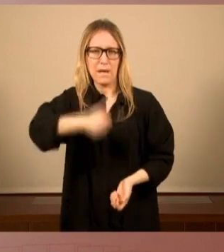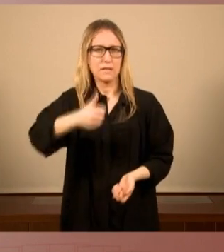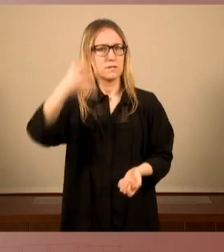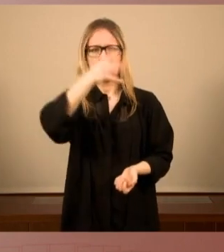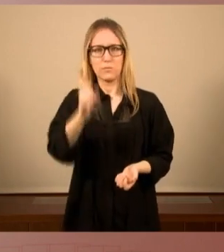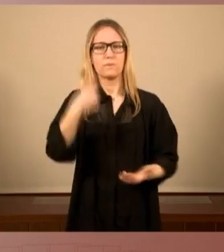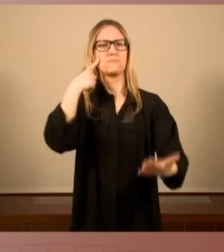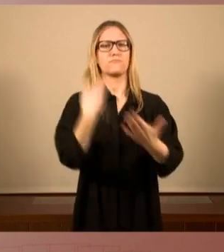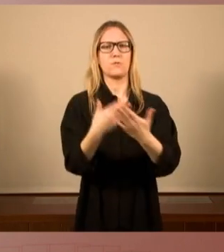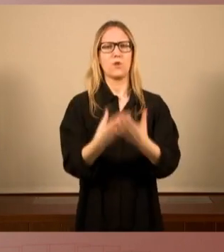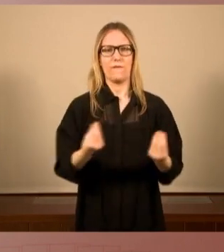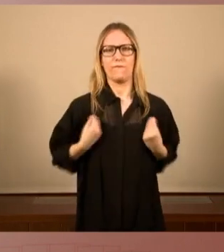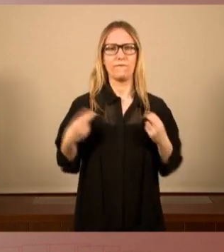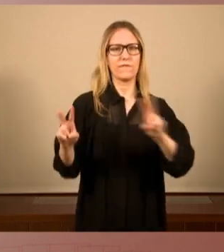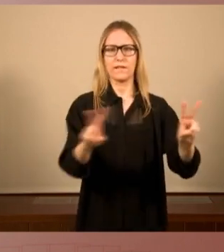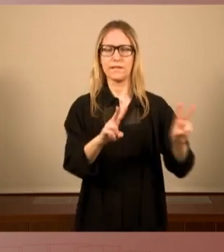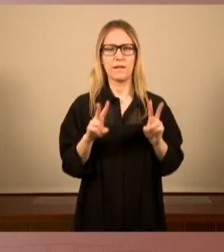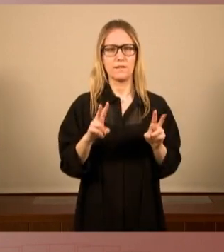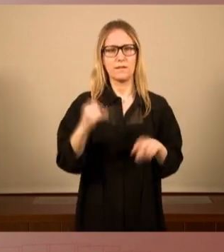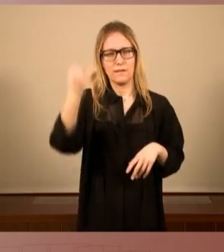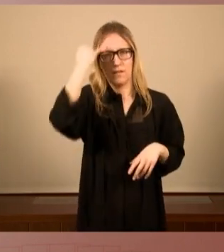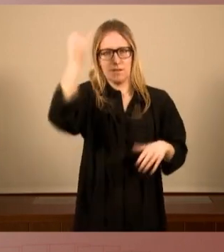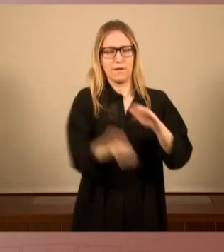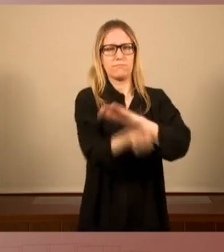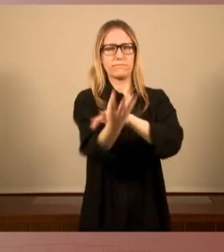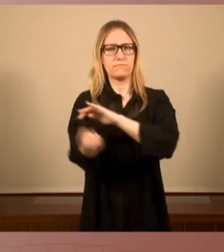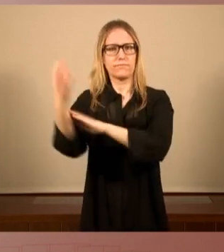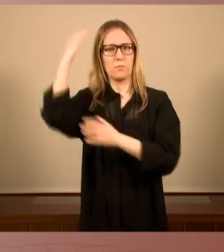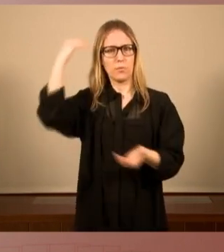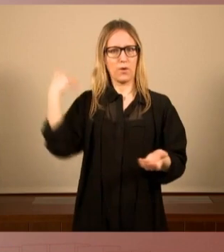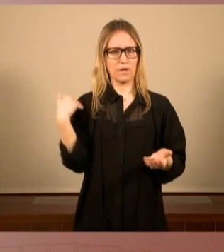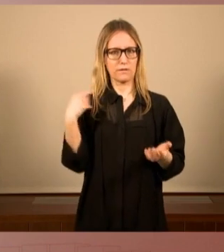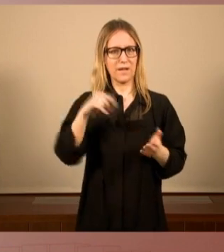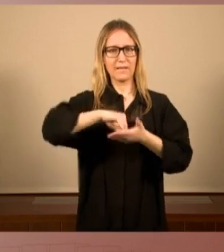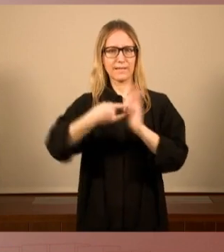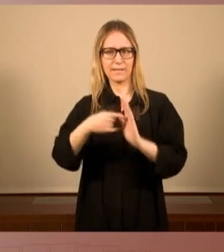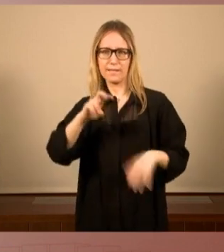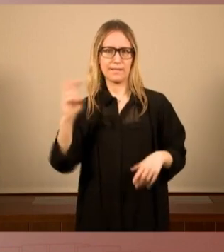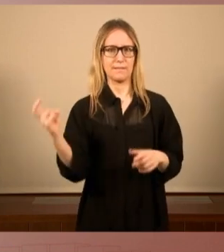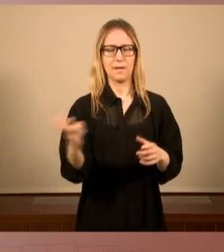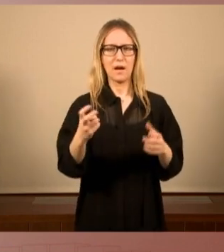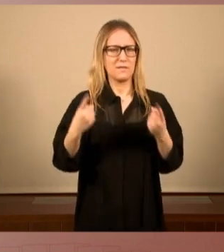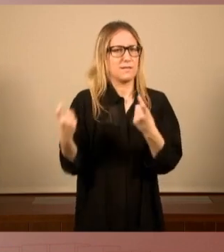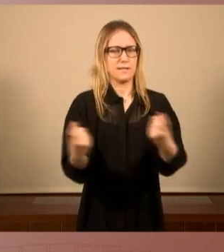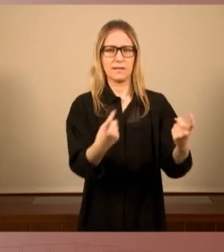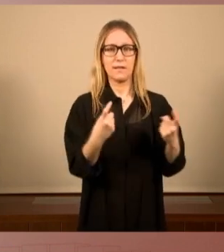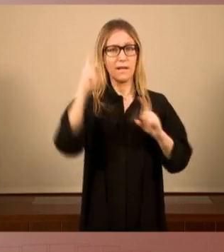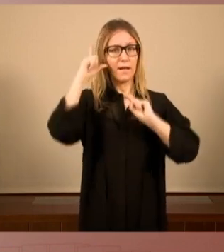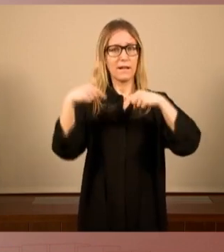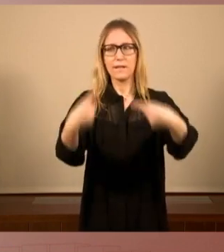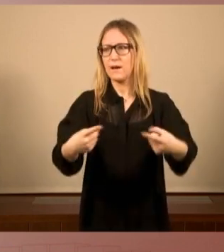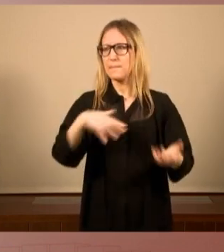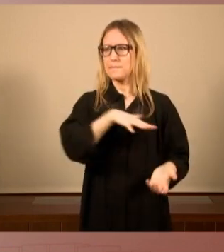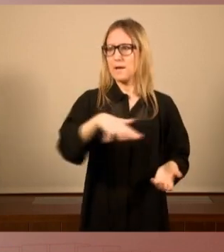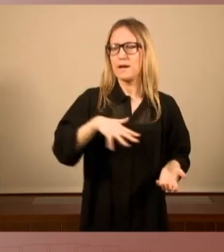de la emperatoria popular alternativa imprescindible i cada dia els barris, el camp, els pobles